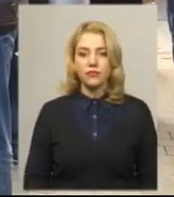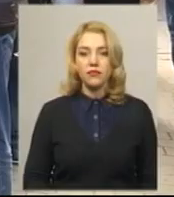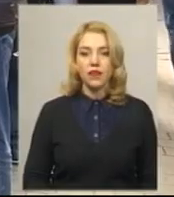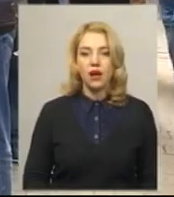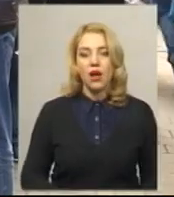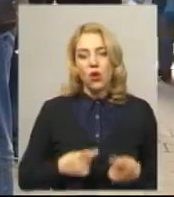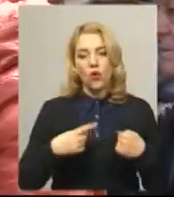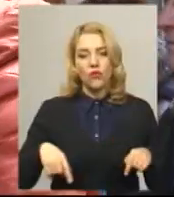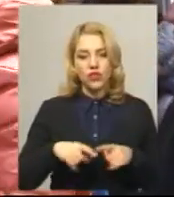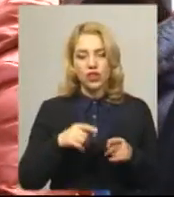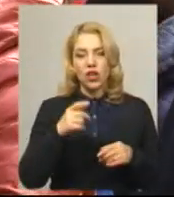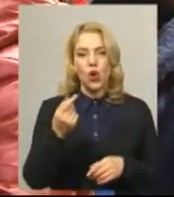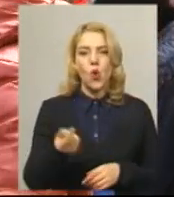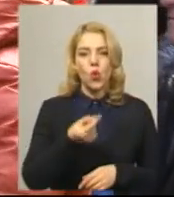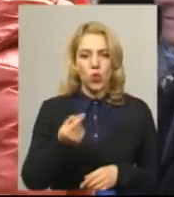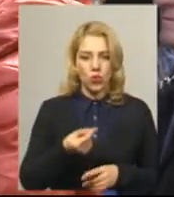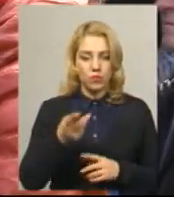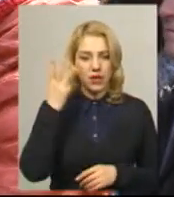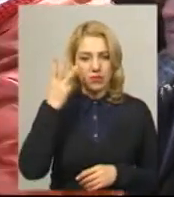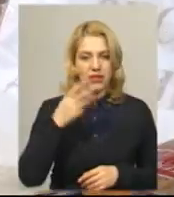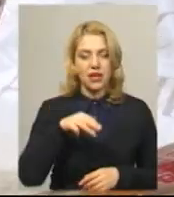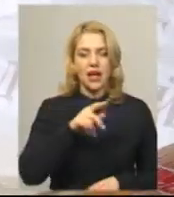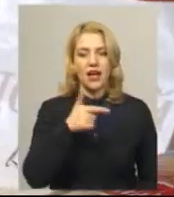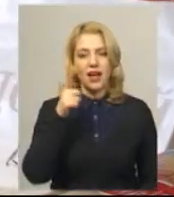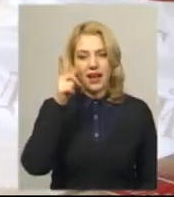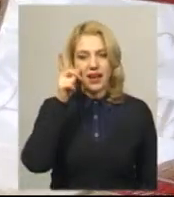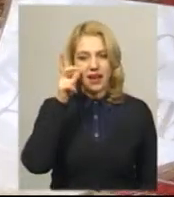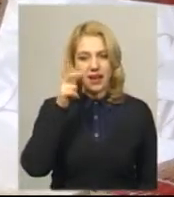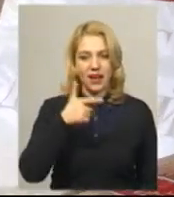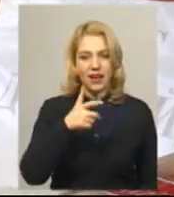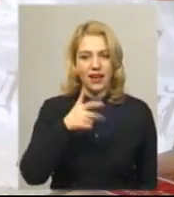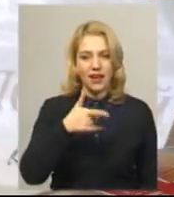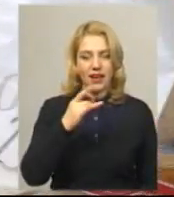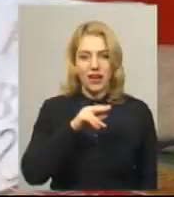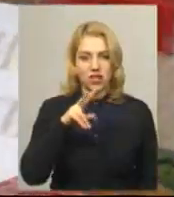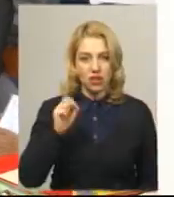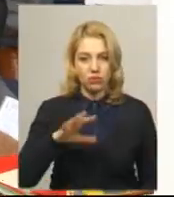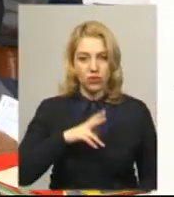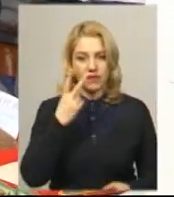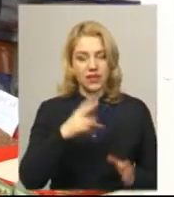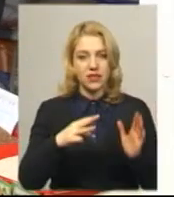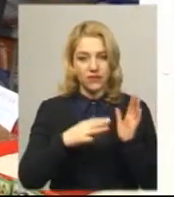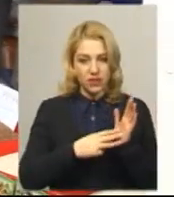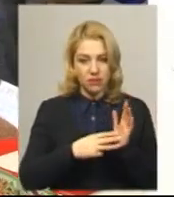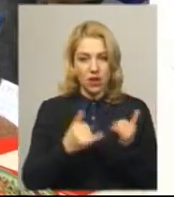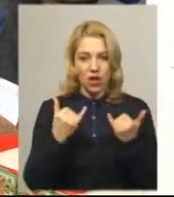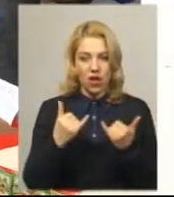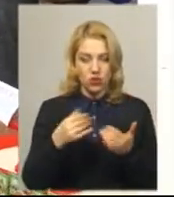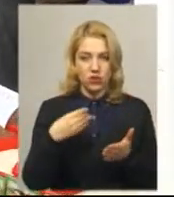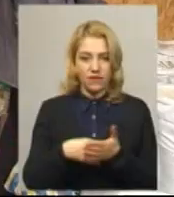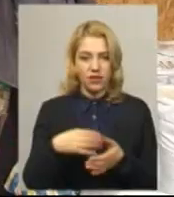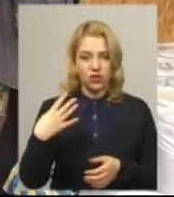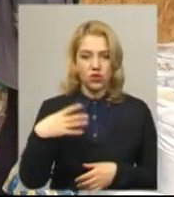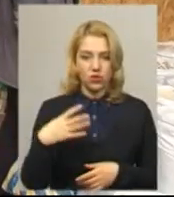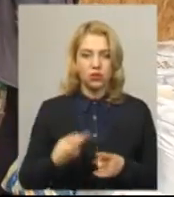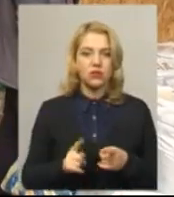крупами хмельничанин Олександр каже, днями купував гречку по 28 гривень за кілограм, а сьогодні її вартість 40. Пов'язується з заживотажем навколо